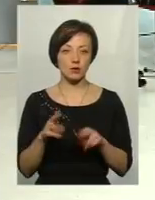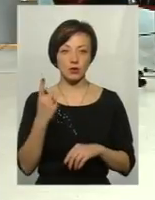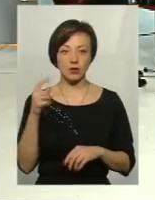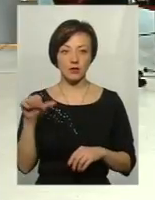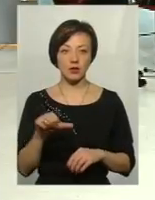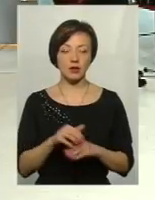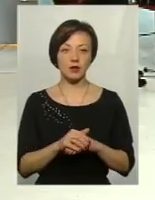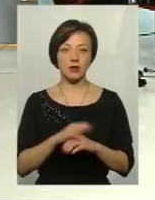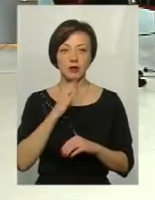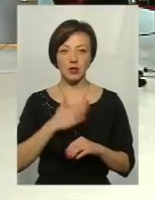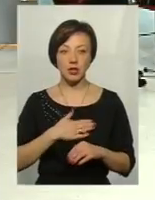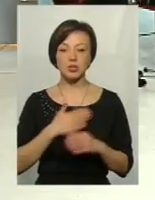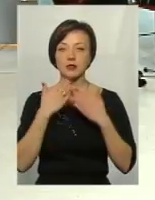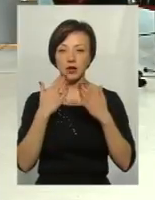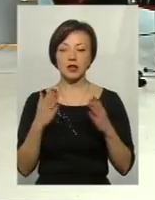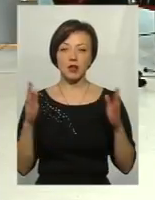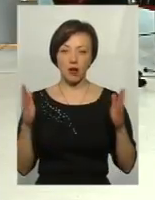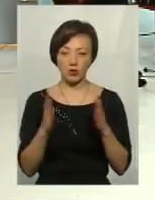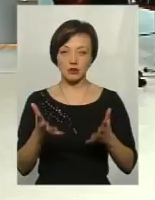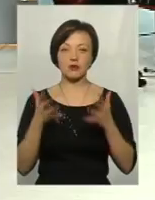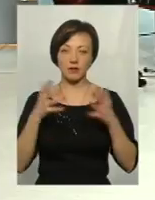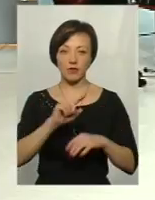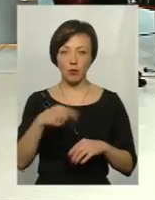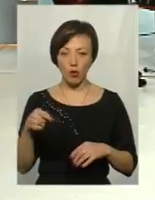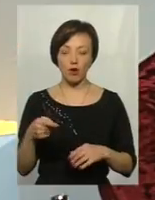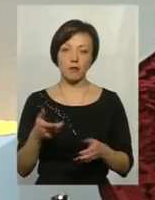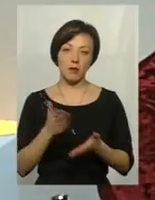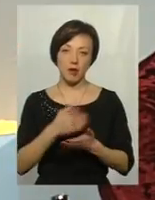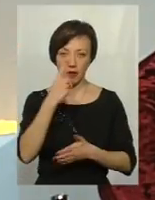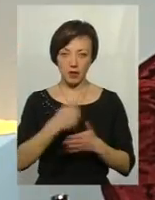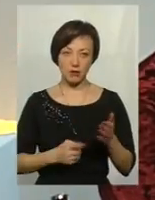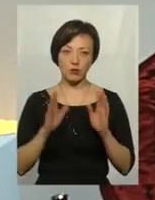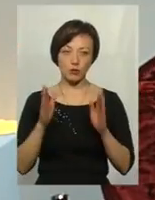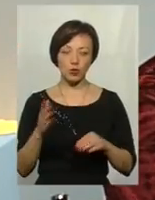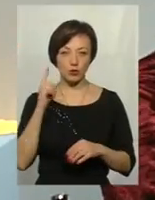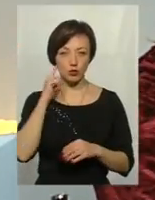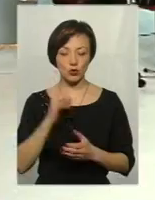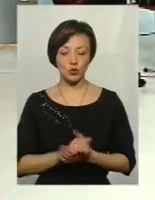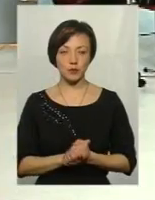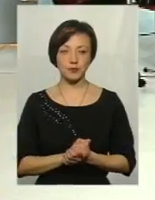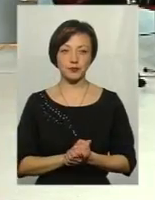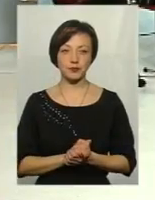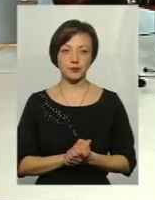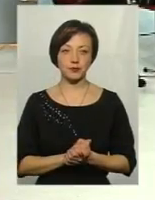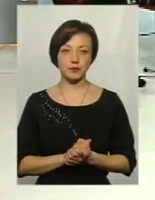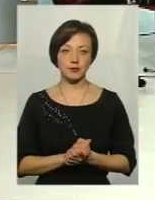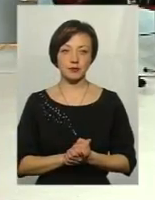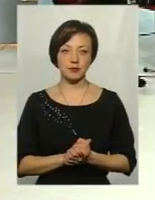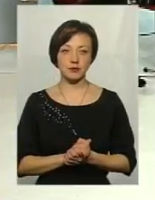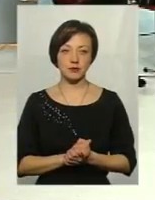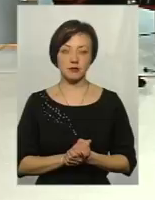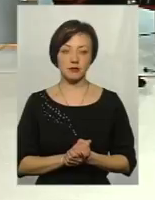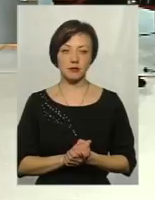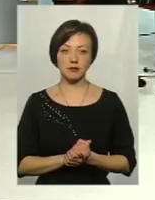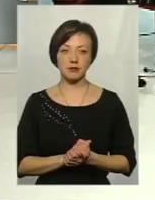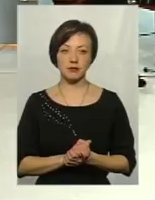Наша звернення лаконічне, має чіткі вимоги, і ми маємо надію, що воно буде почути. Пані Нево. Ну,